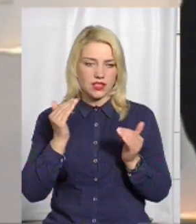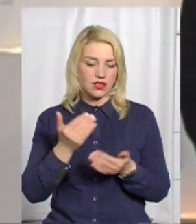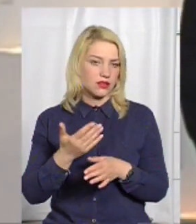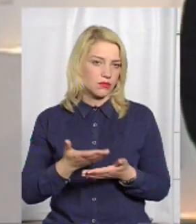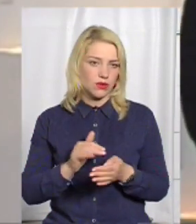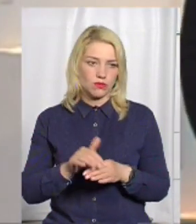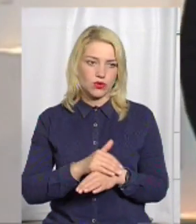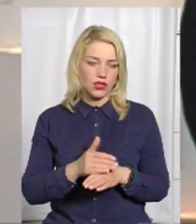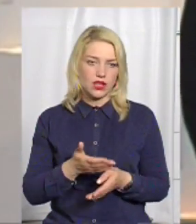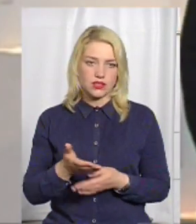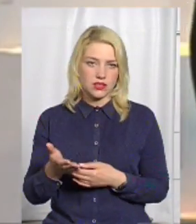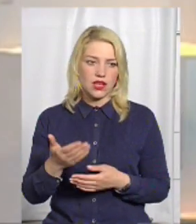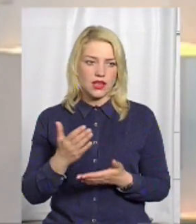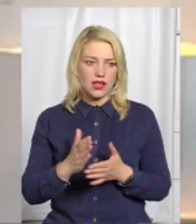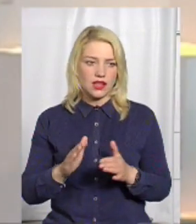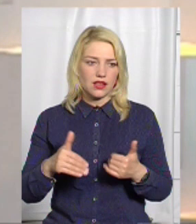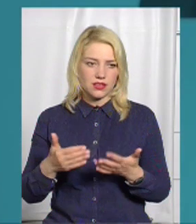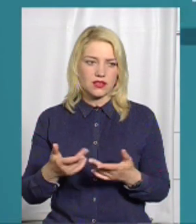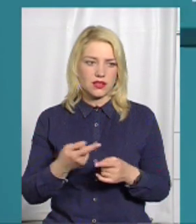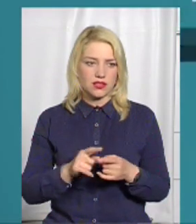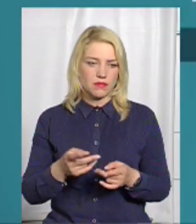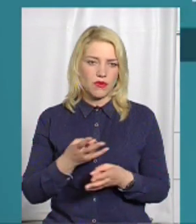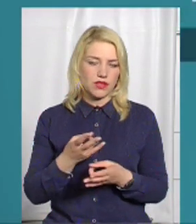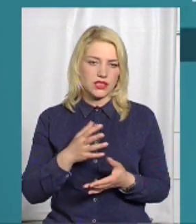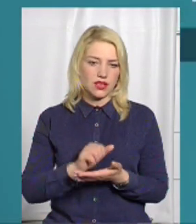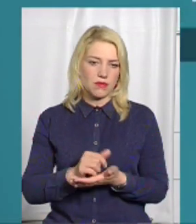ласка, є ініціатива, ми маємо цим займатися.